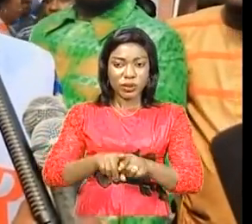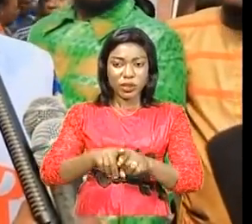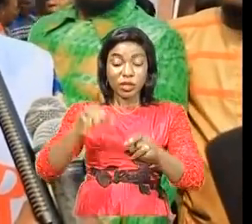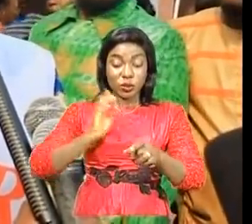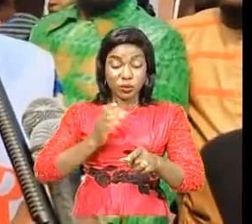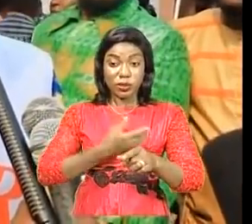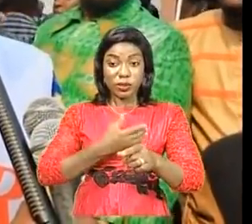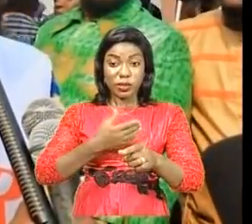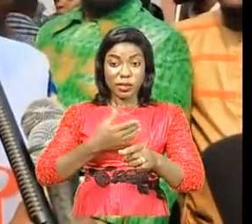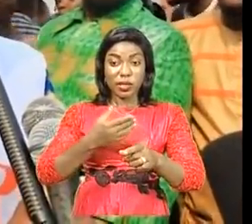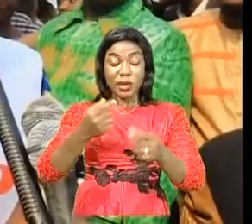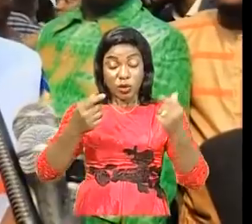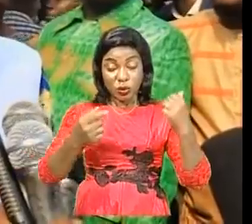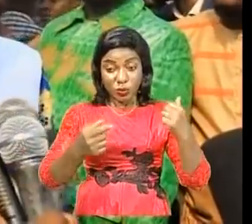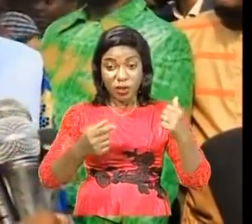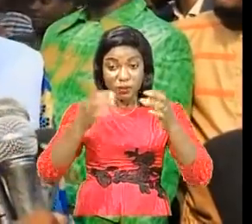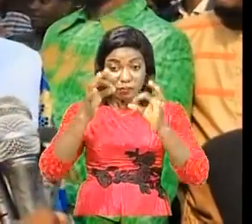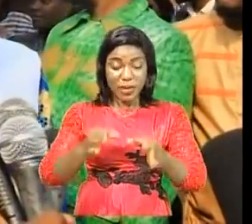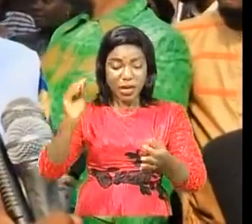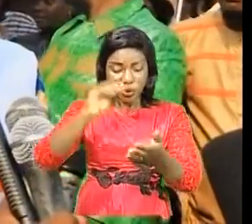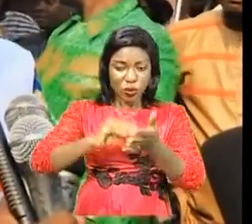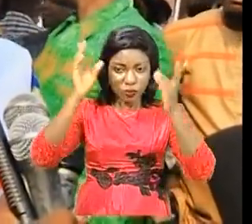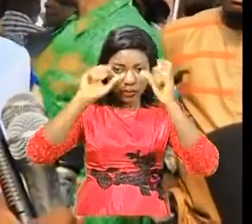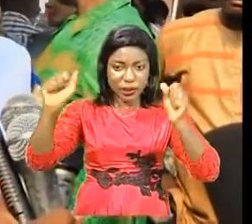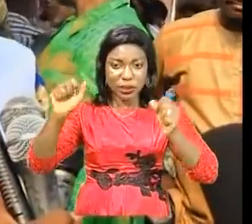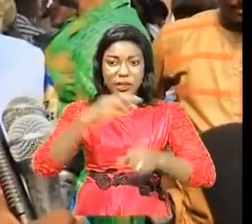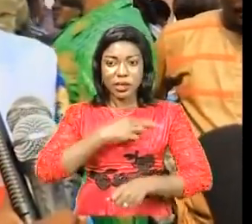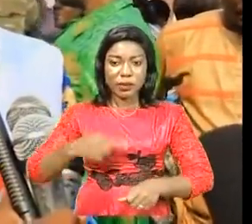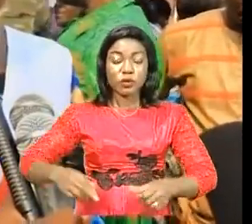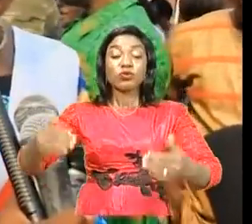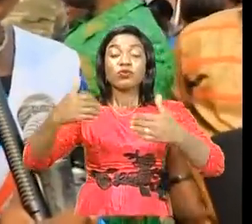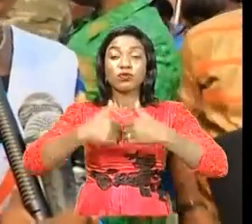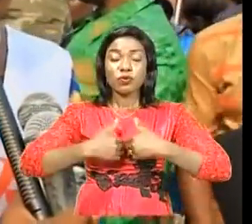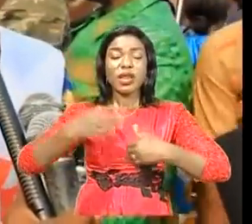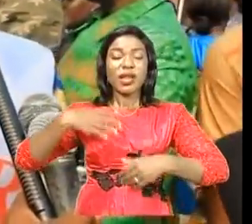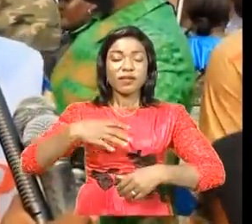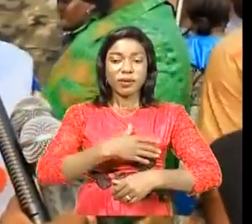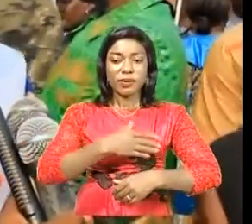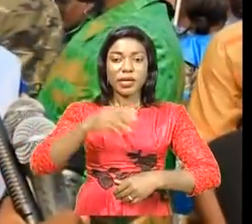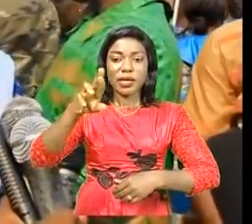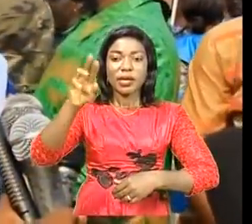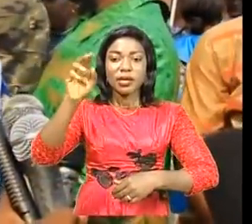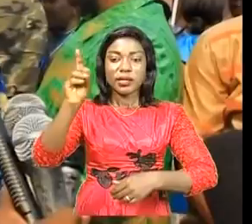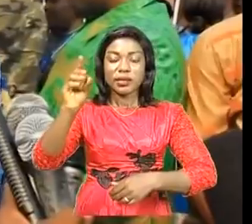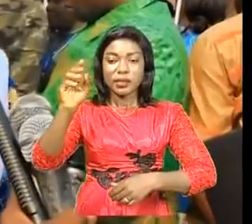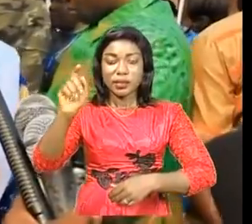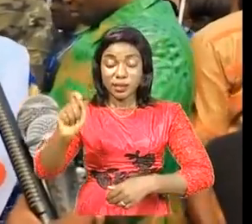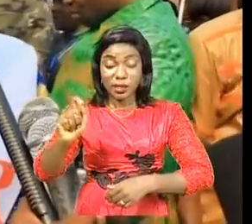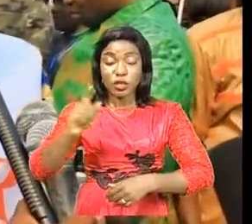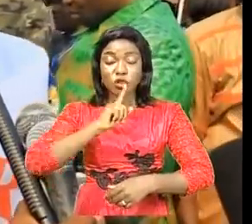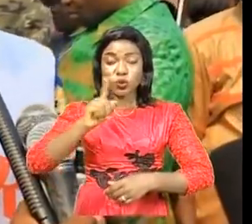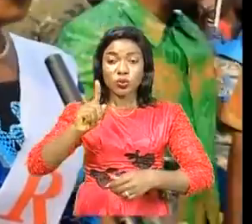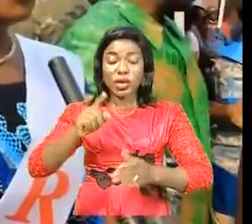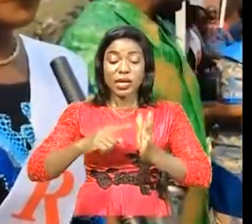est Sylvain Mutombo mais au président de la République Nous voulons que la femme du RdT soit représentée au niveau des